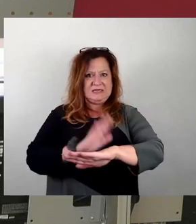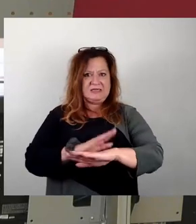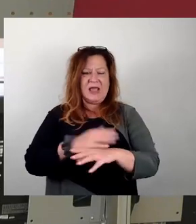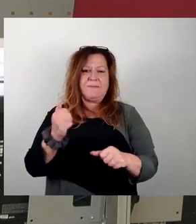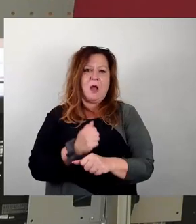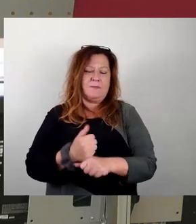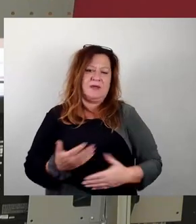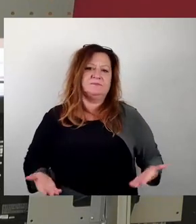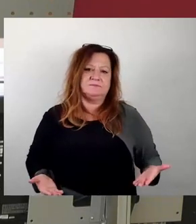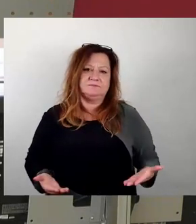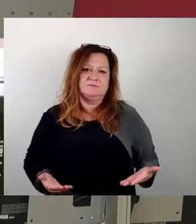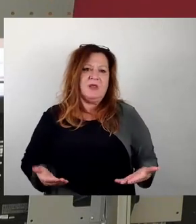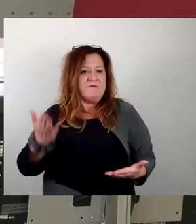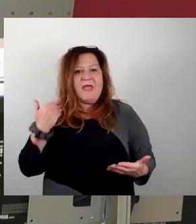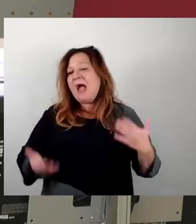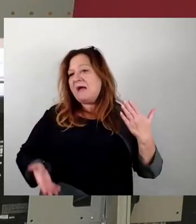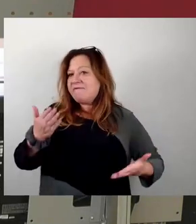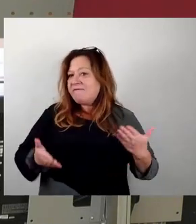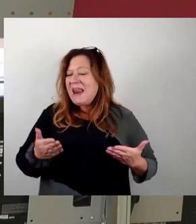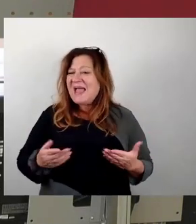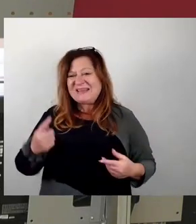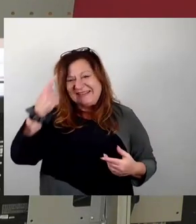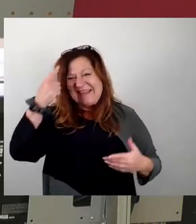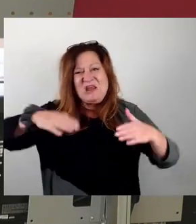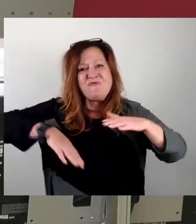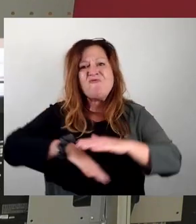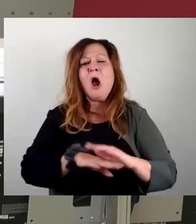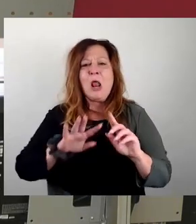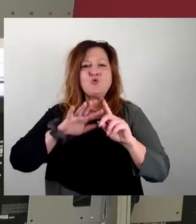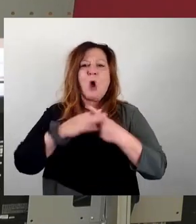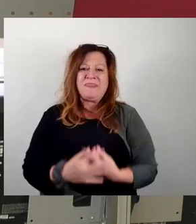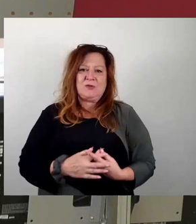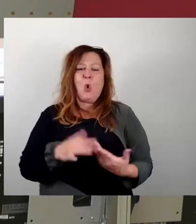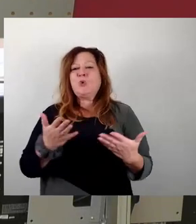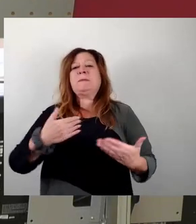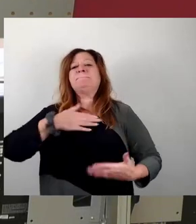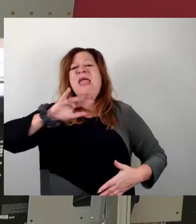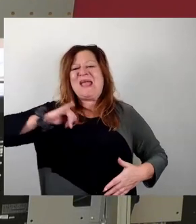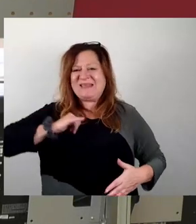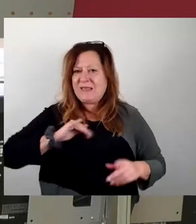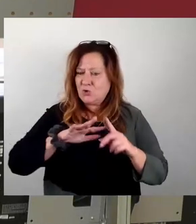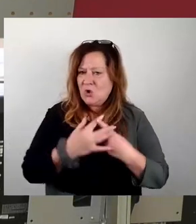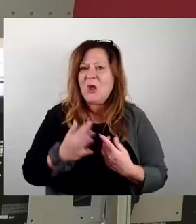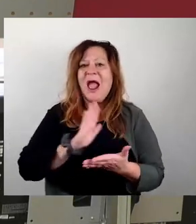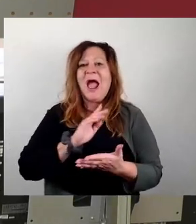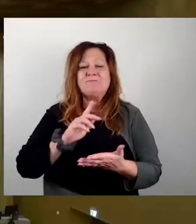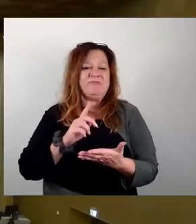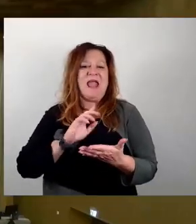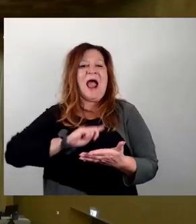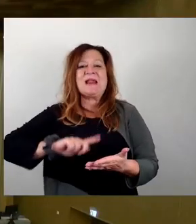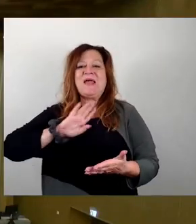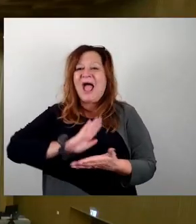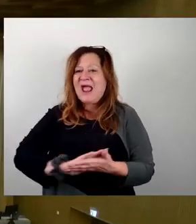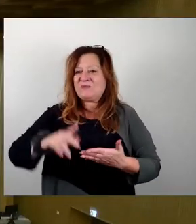Das wäre vielleicht eine sinnvollere Kontextualisierung oder eine interessantere als einfach nur Erklärtafeln anzubringen. Vielen herzlichen Dank.